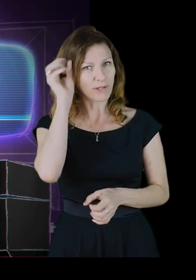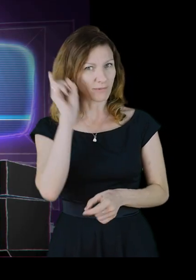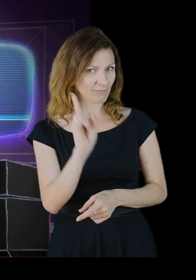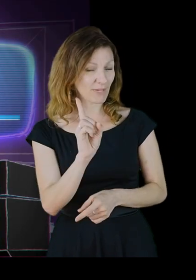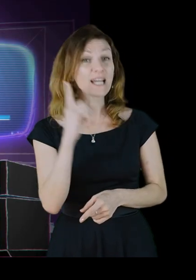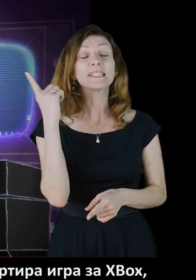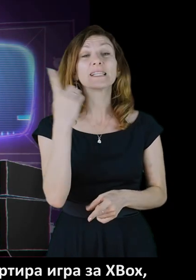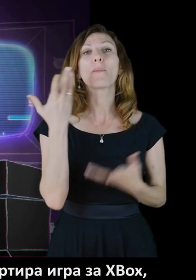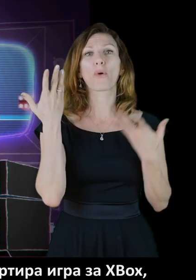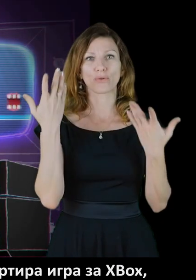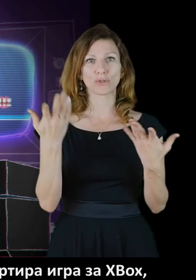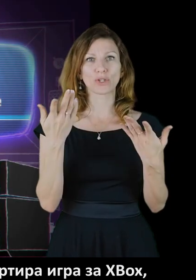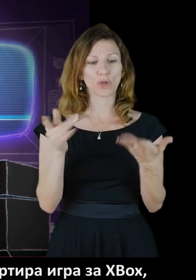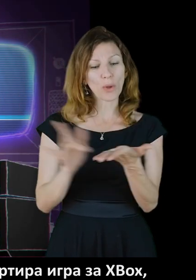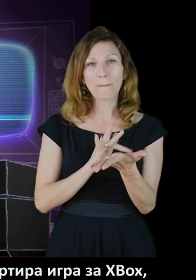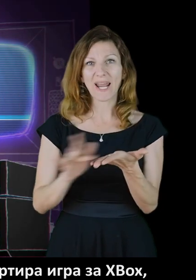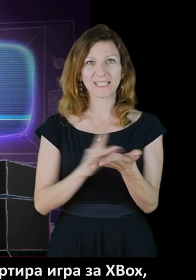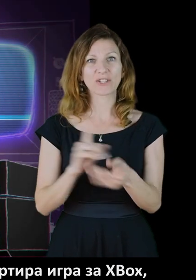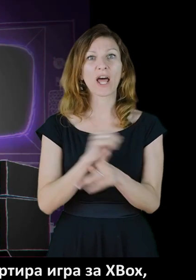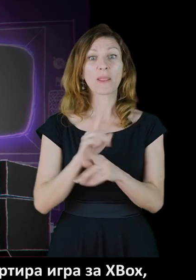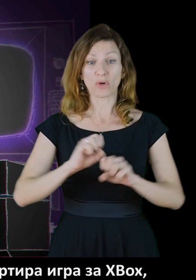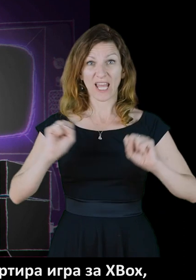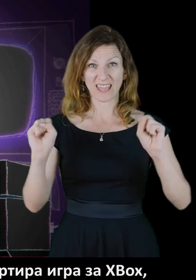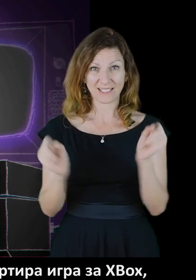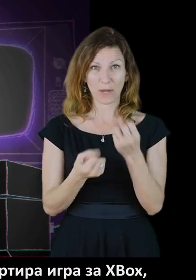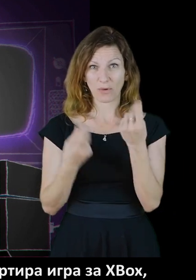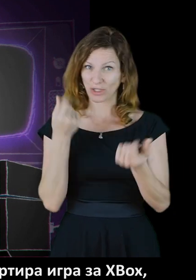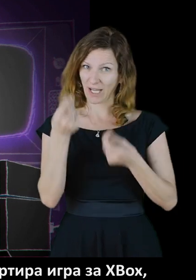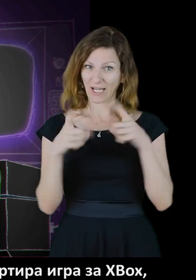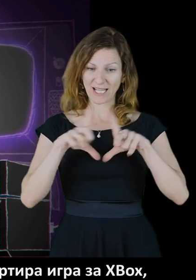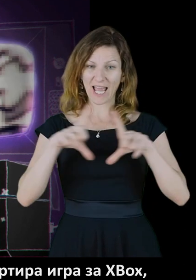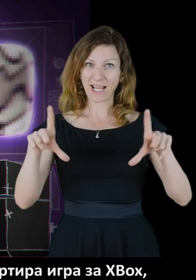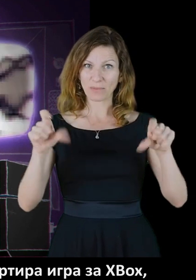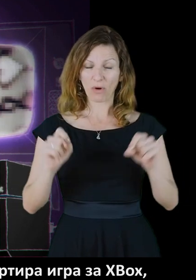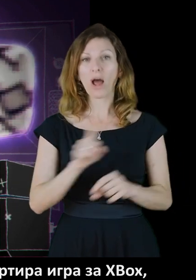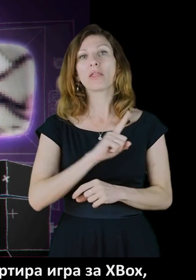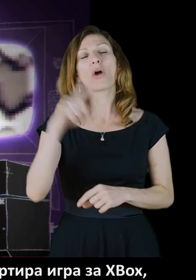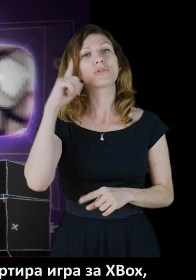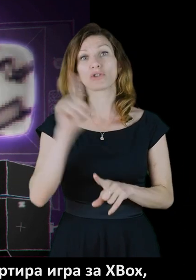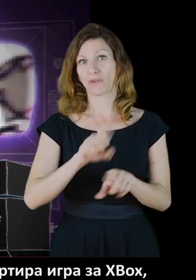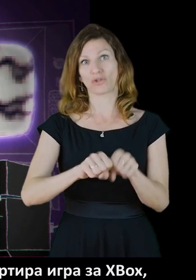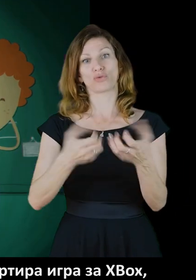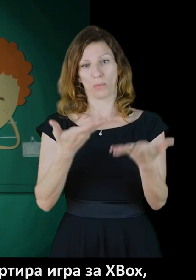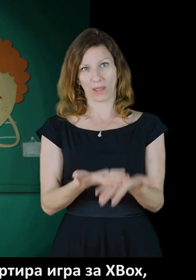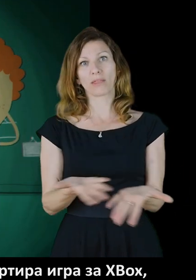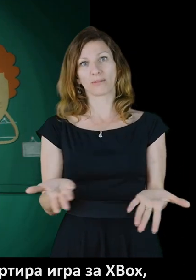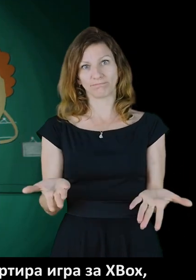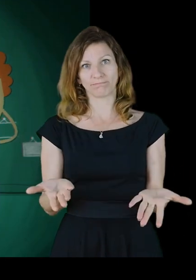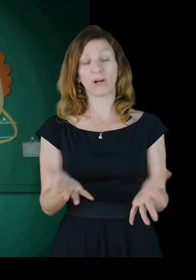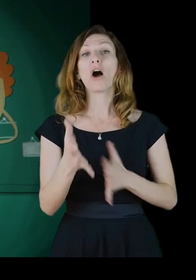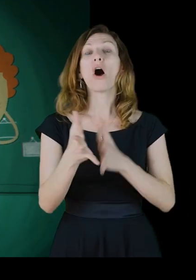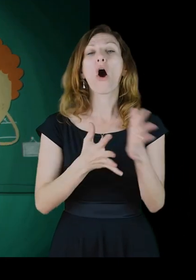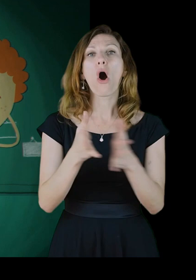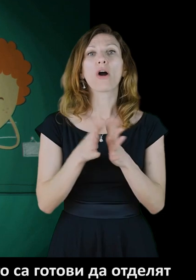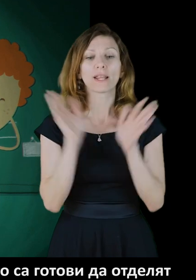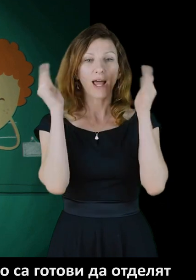Запомни! Само защото Плейстейшена не може да стартира игра за Ексбокс, не означава, че не работи и е щупен.